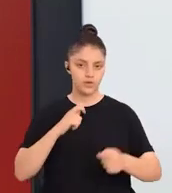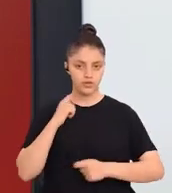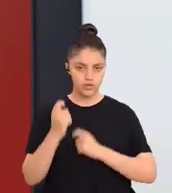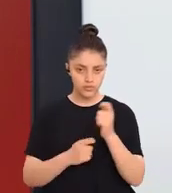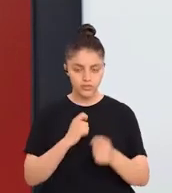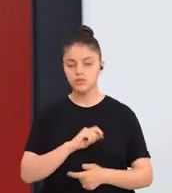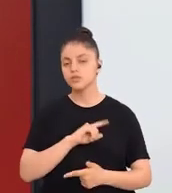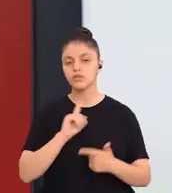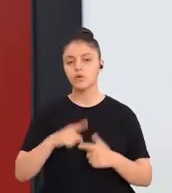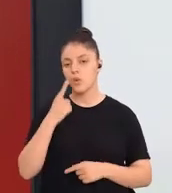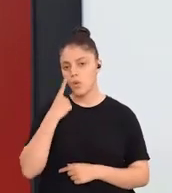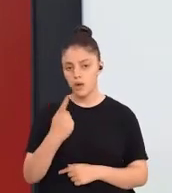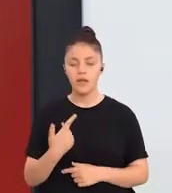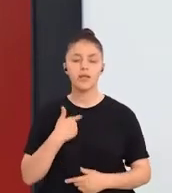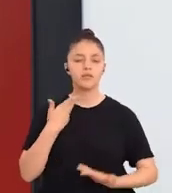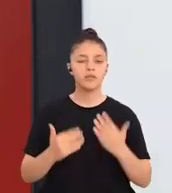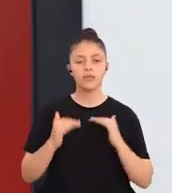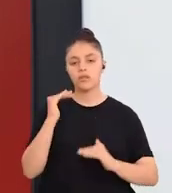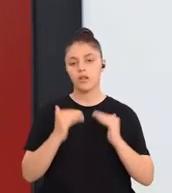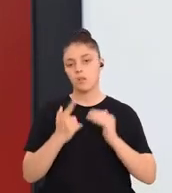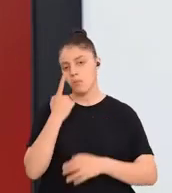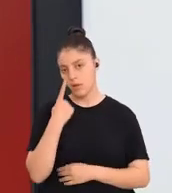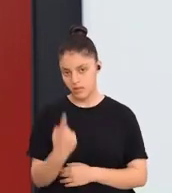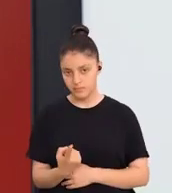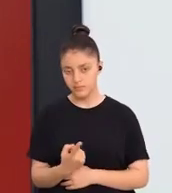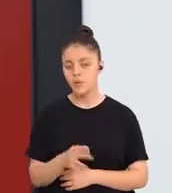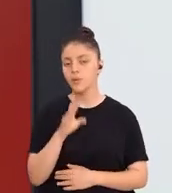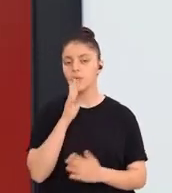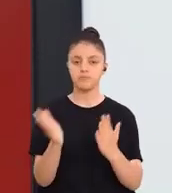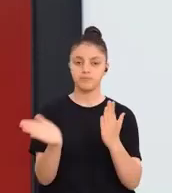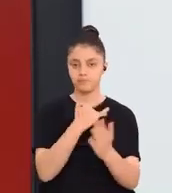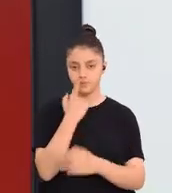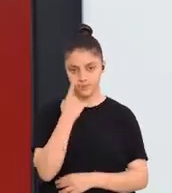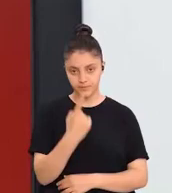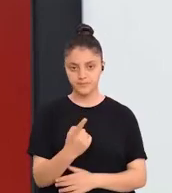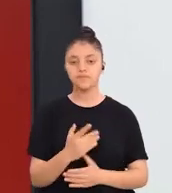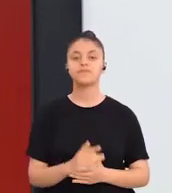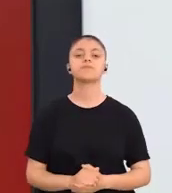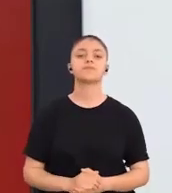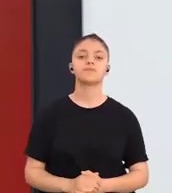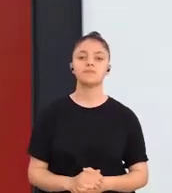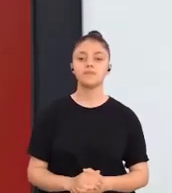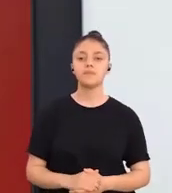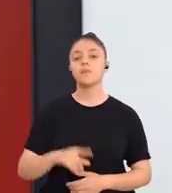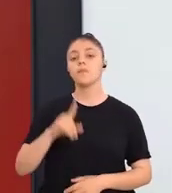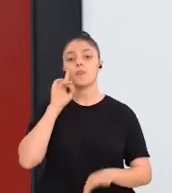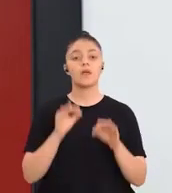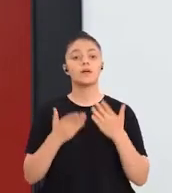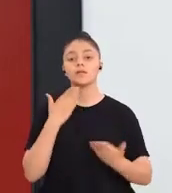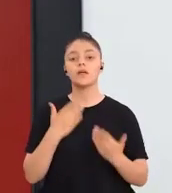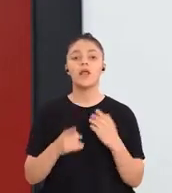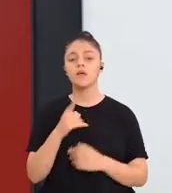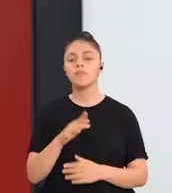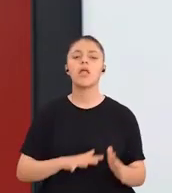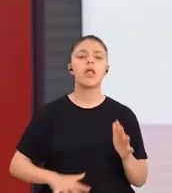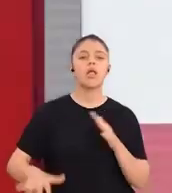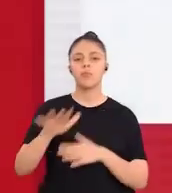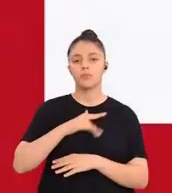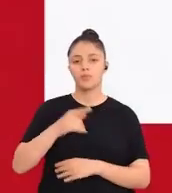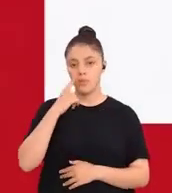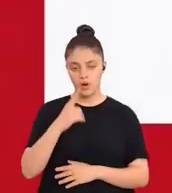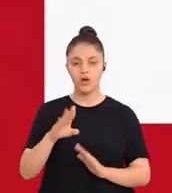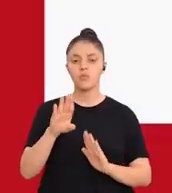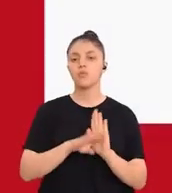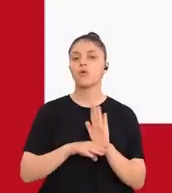geçme sürecinin diğer bir ayağında değerlendirme yaparız. Bir sonraki slide'a geçebiliriz. Değerlendirme bir